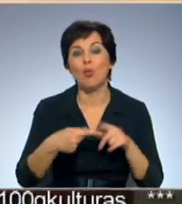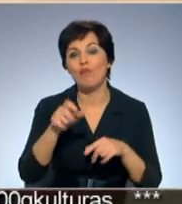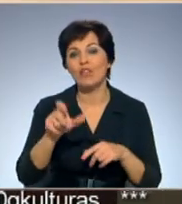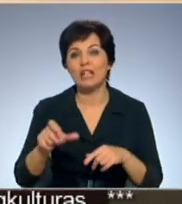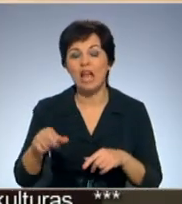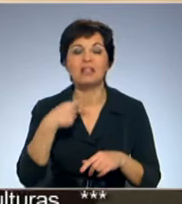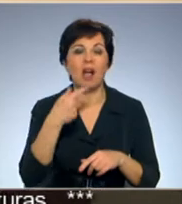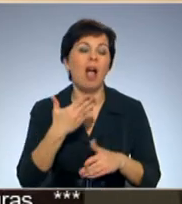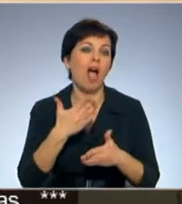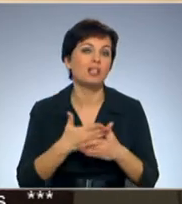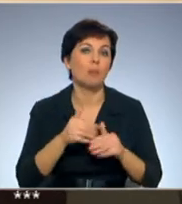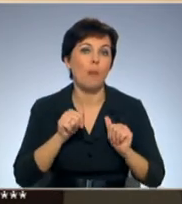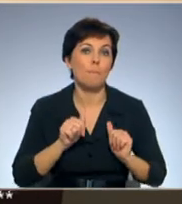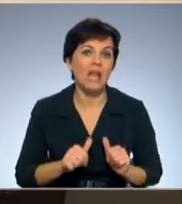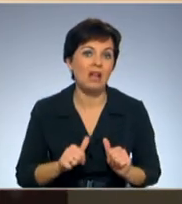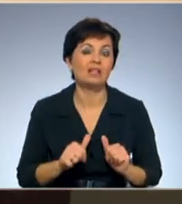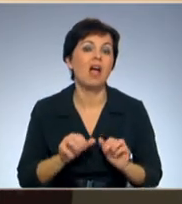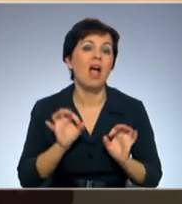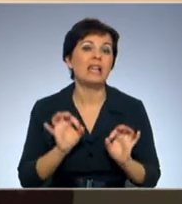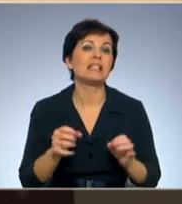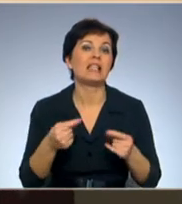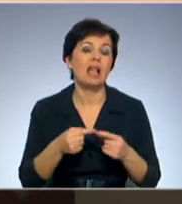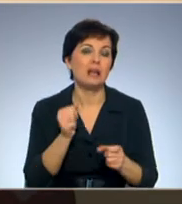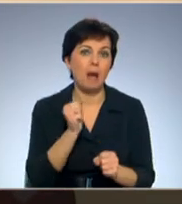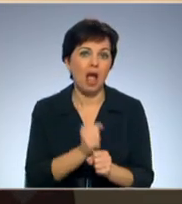ļoti mierīgs Bet īstenībā tas darbs